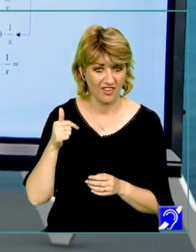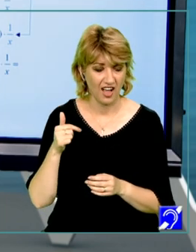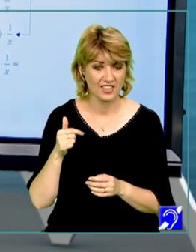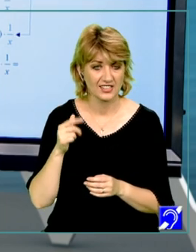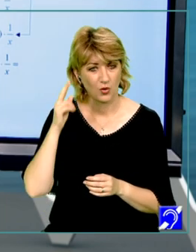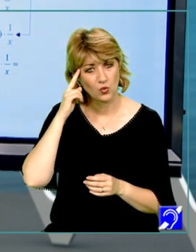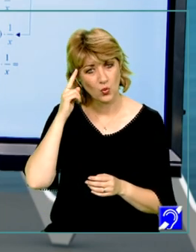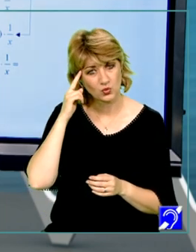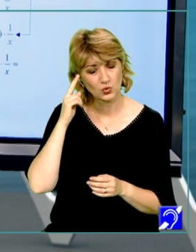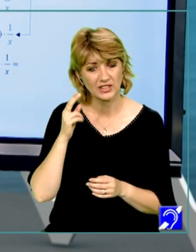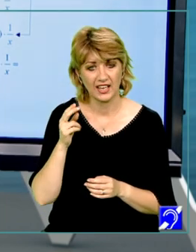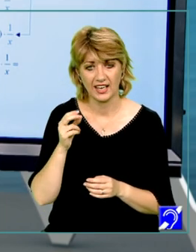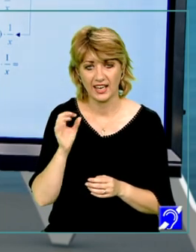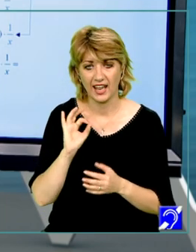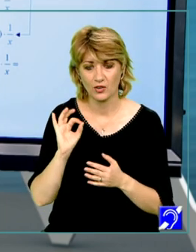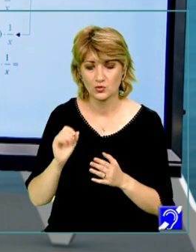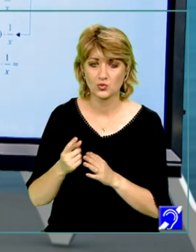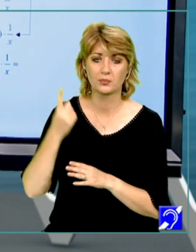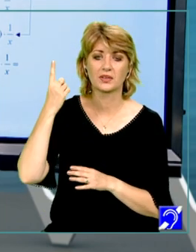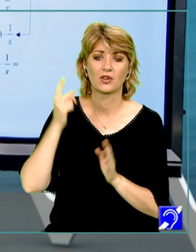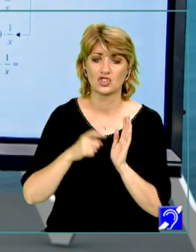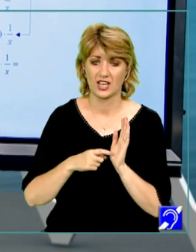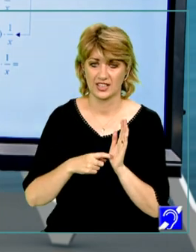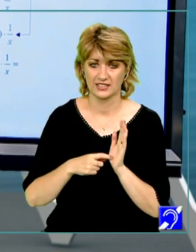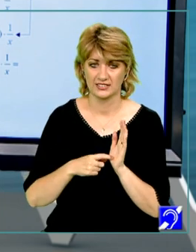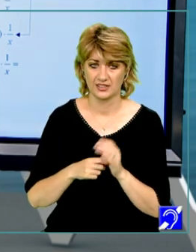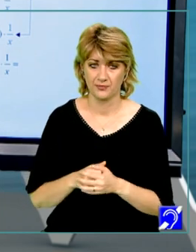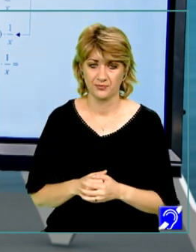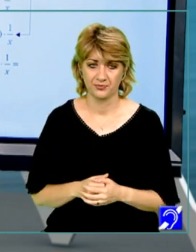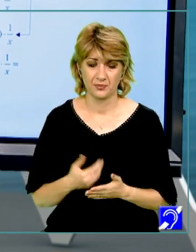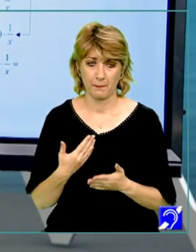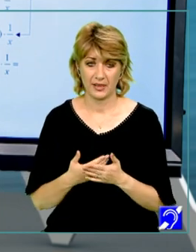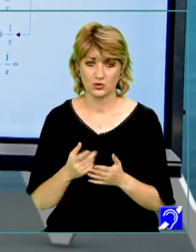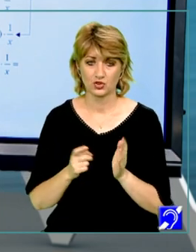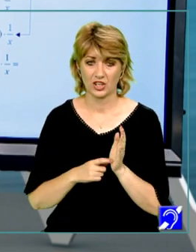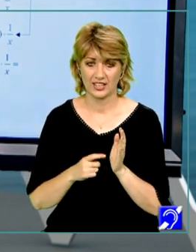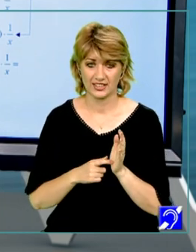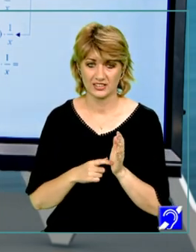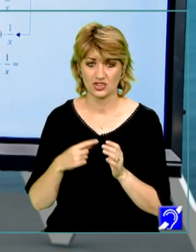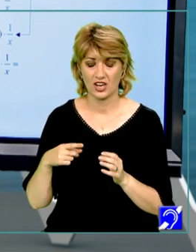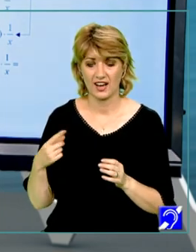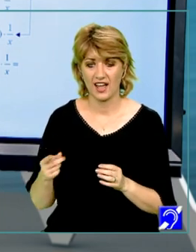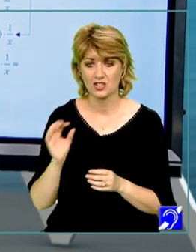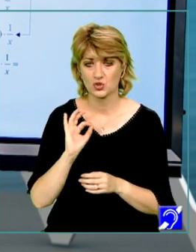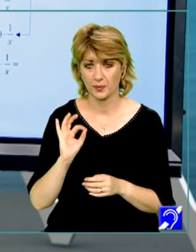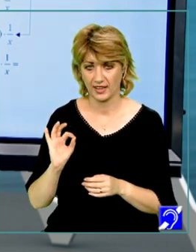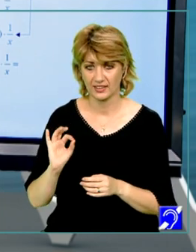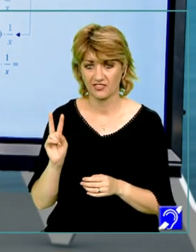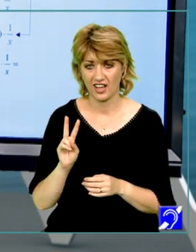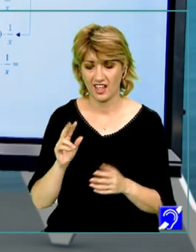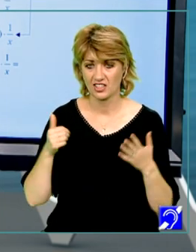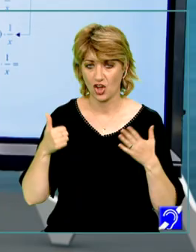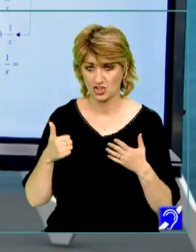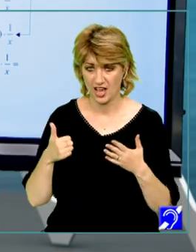cunoscută, este în enunțul primei cerințe. La fel pentru cerința A de la celălalt subiect, de la varianta 6,